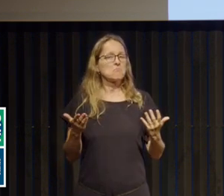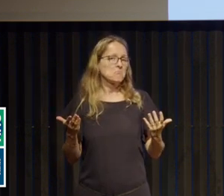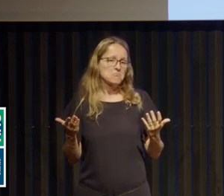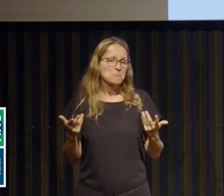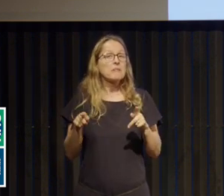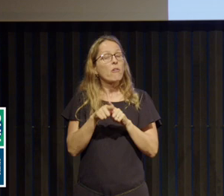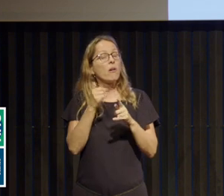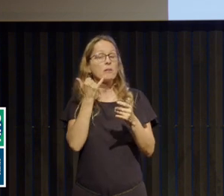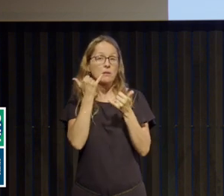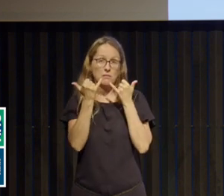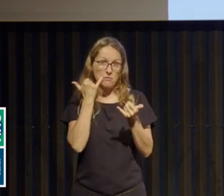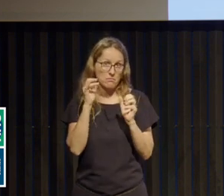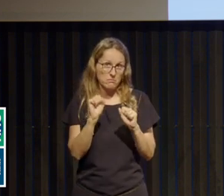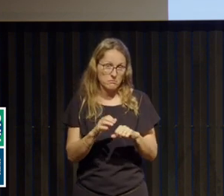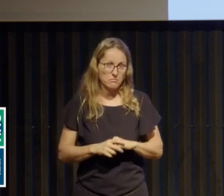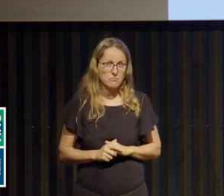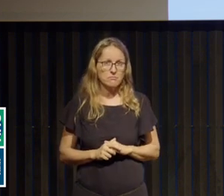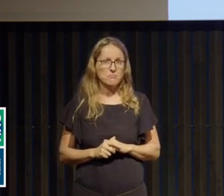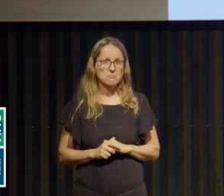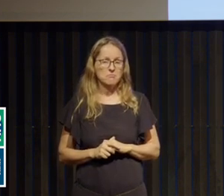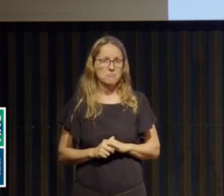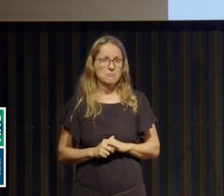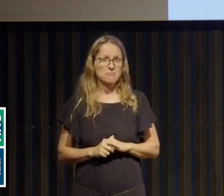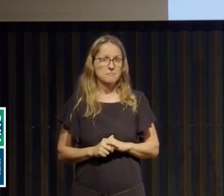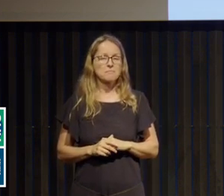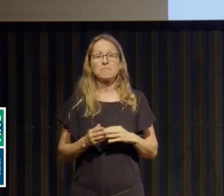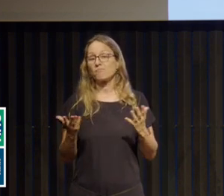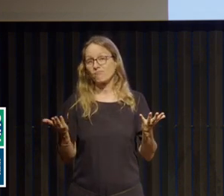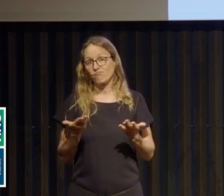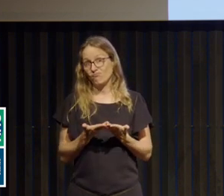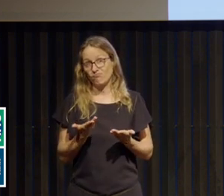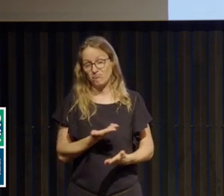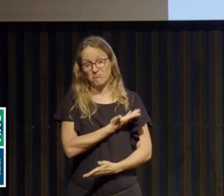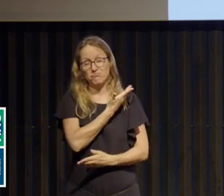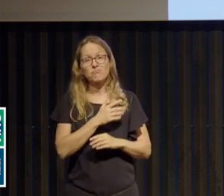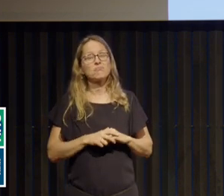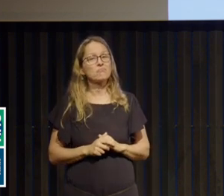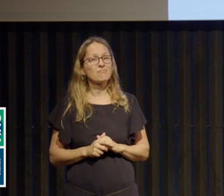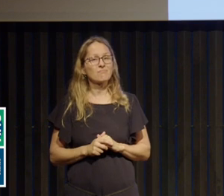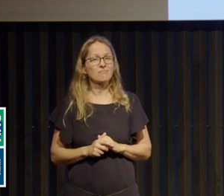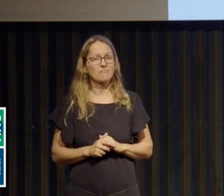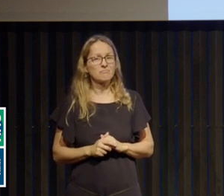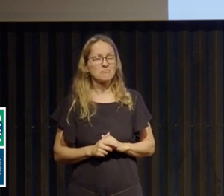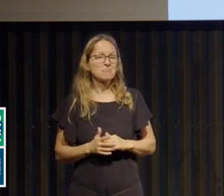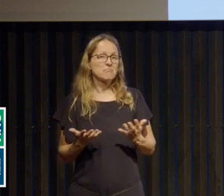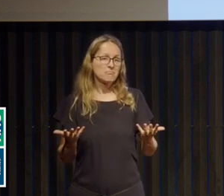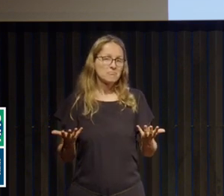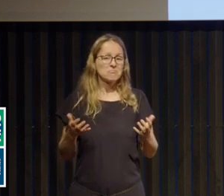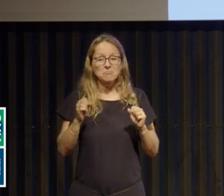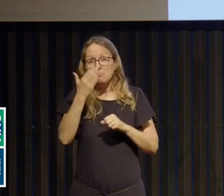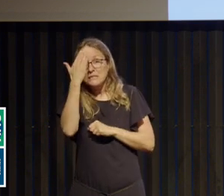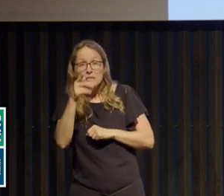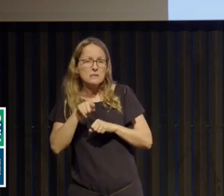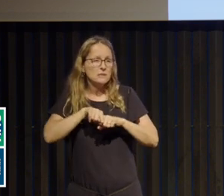téléphonique qui peut répondre à des